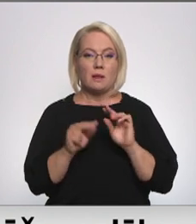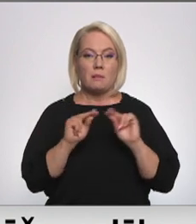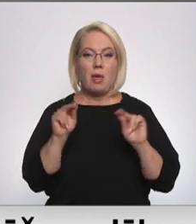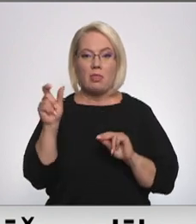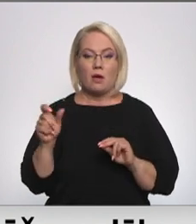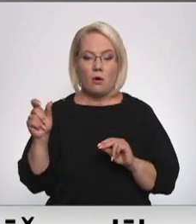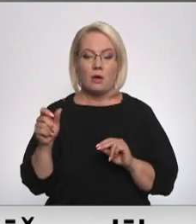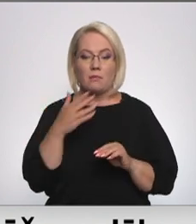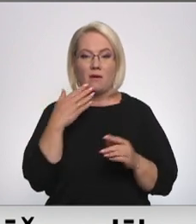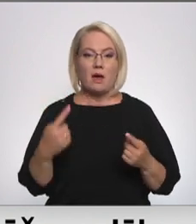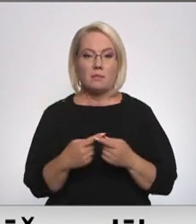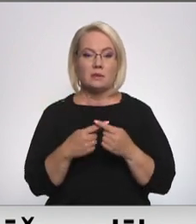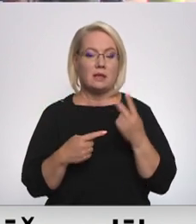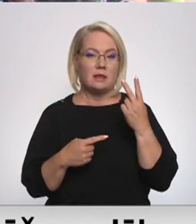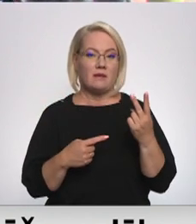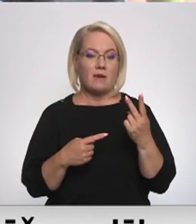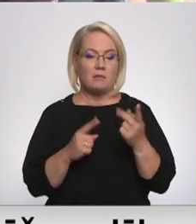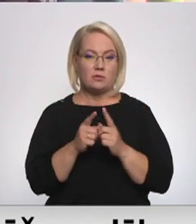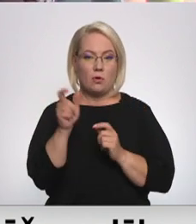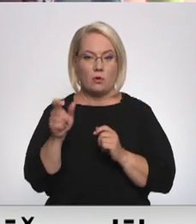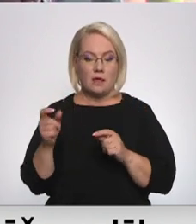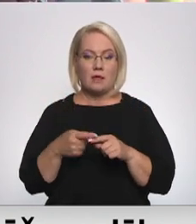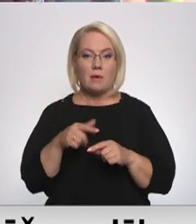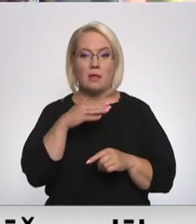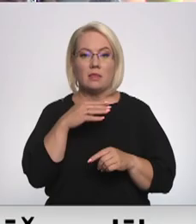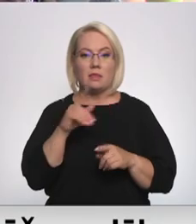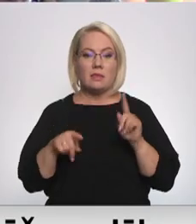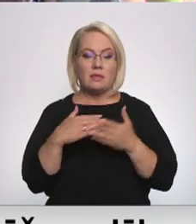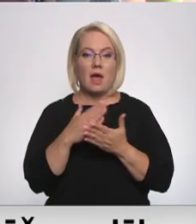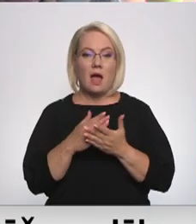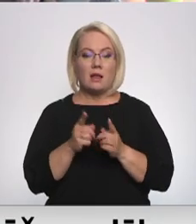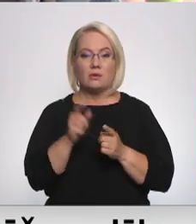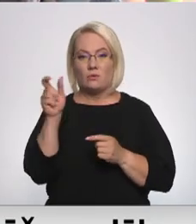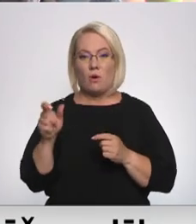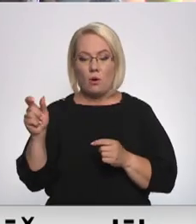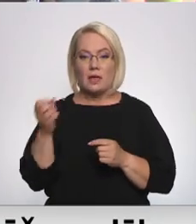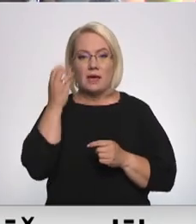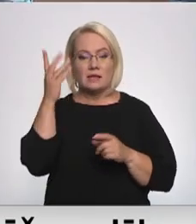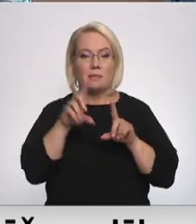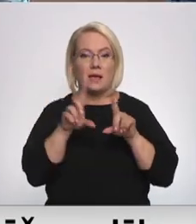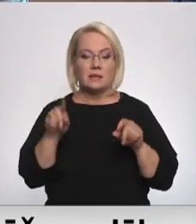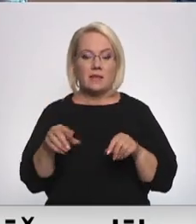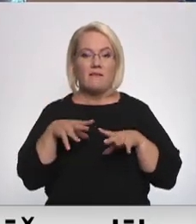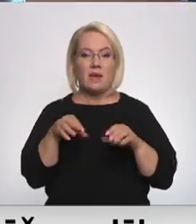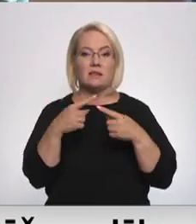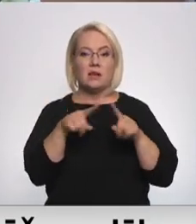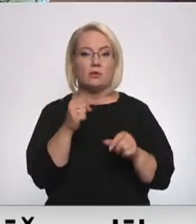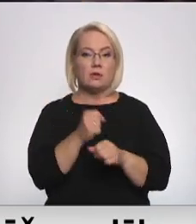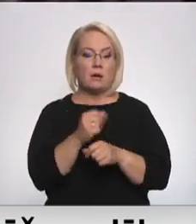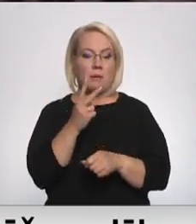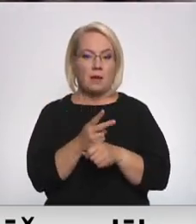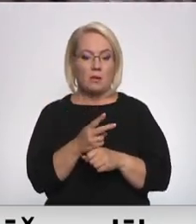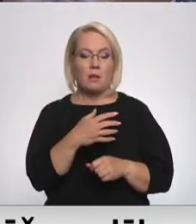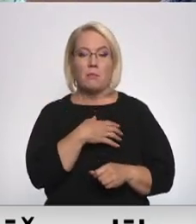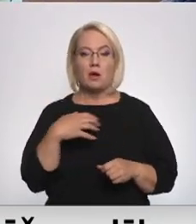neatbilstības diviem pedagogiem. Līdz ar to daļa pedagogu pašlaika izglītības iestādē veicis citus darba pienākumus. Un lai gan